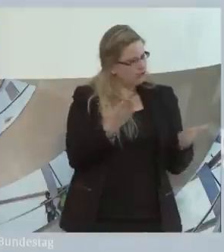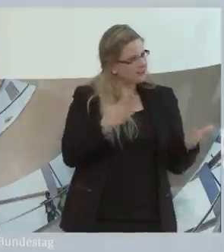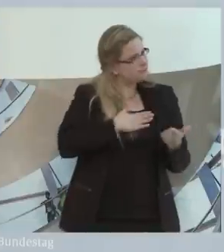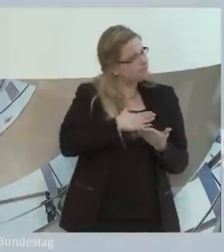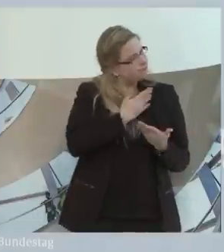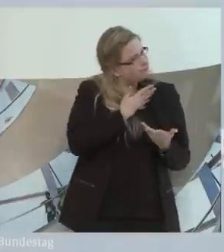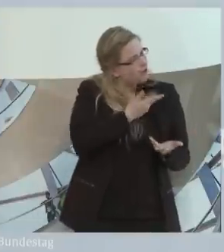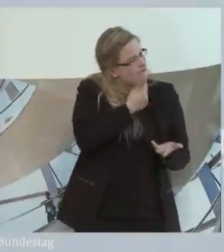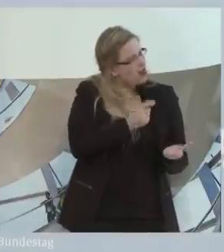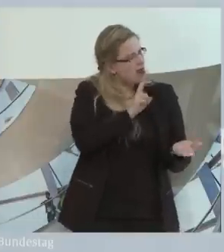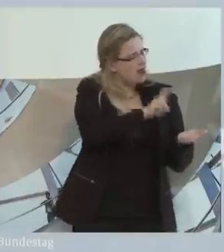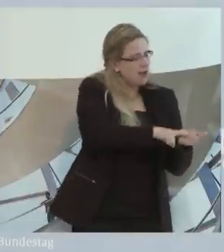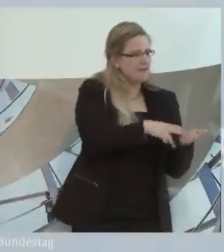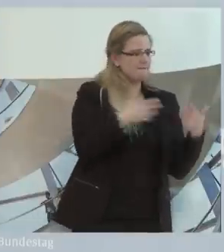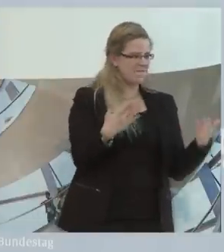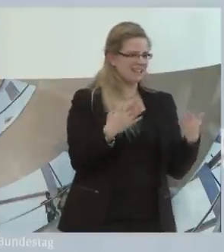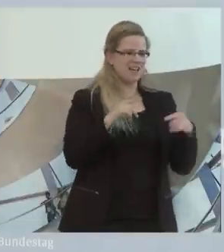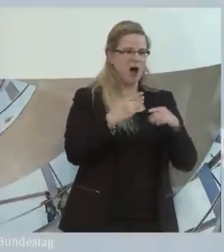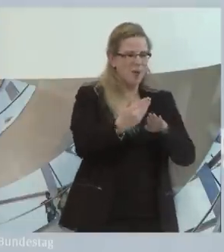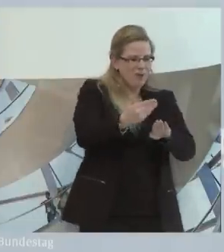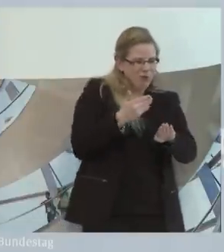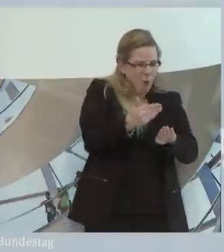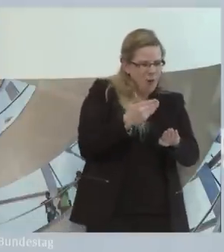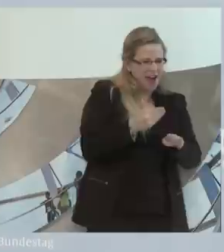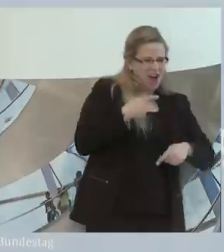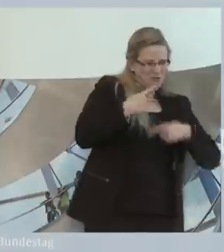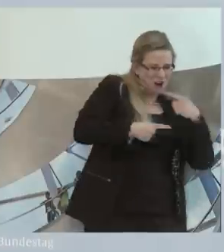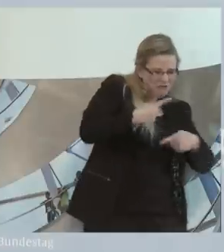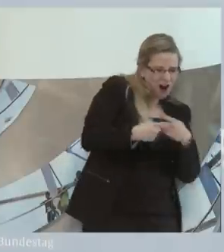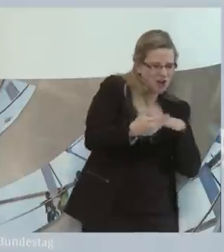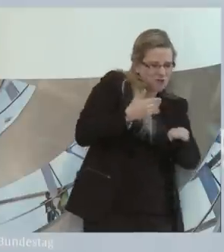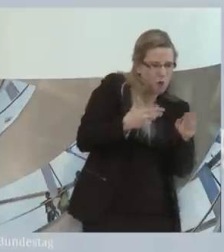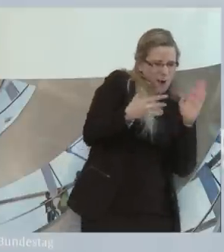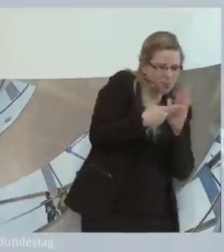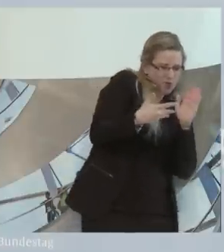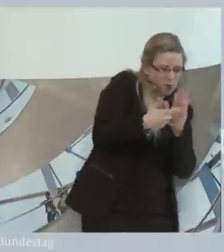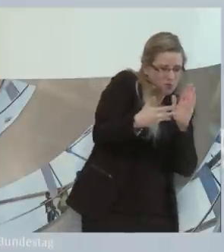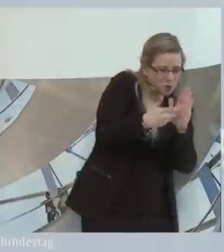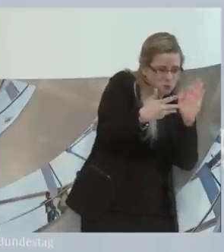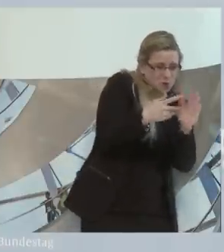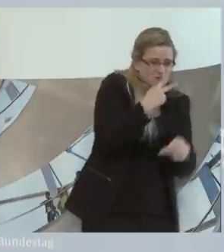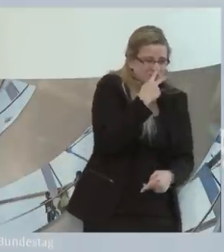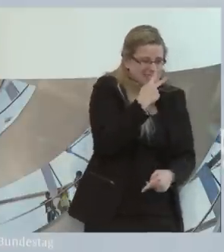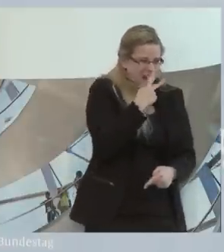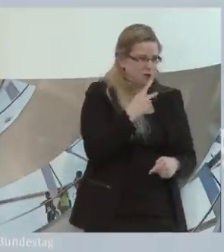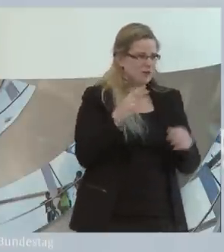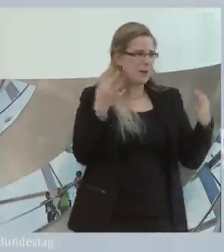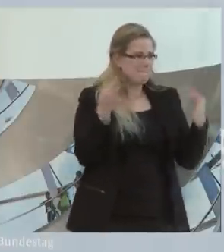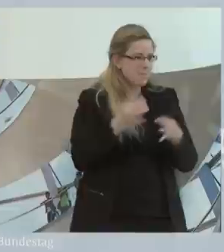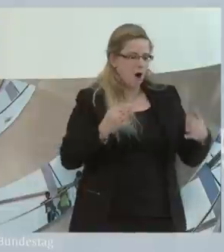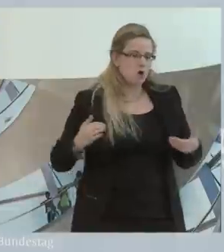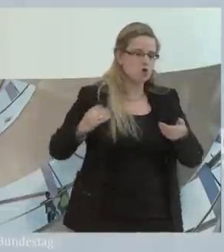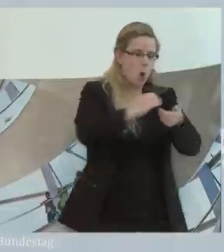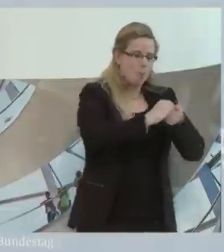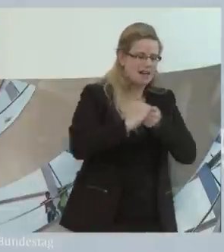bundeseinheitliches Bedarfsfeststellungsverfahren aussehen? Vernetzung und Kooperation. Wie könnten